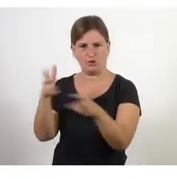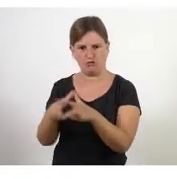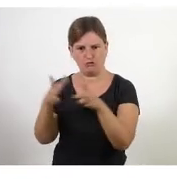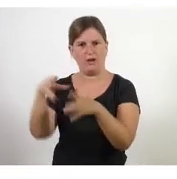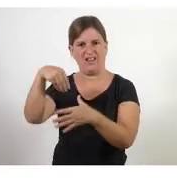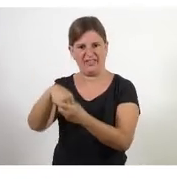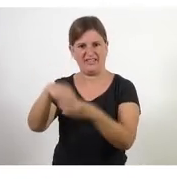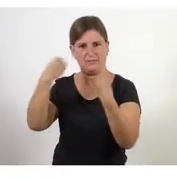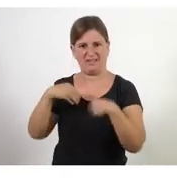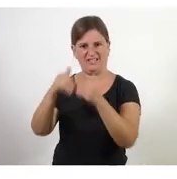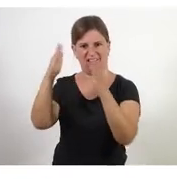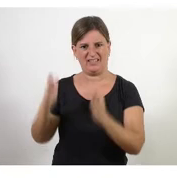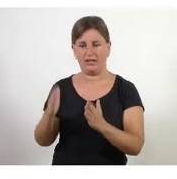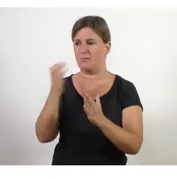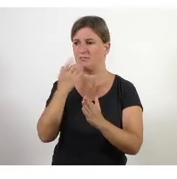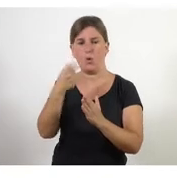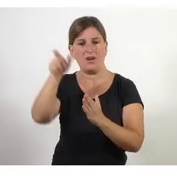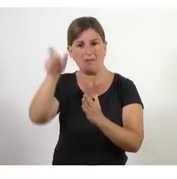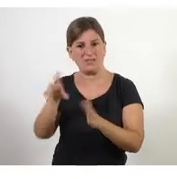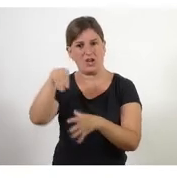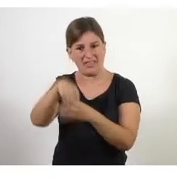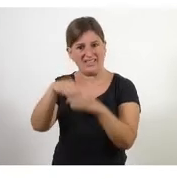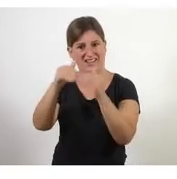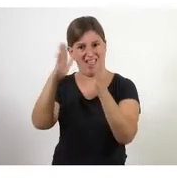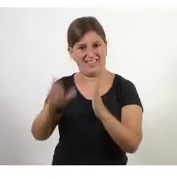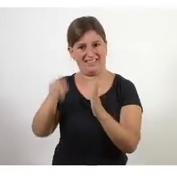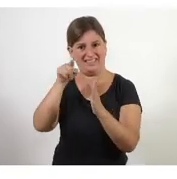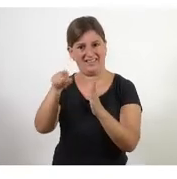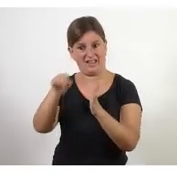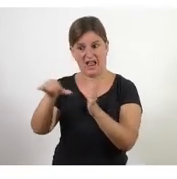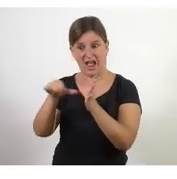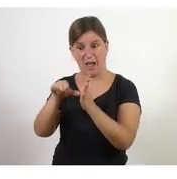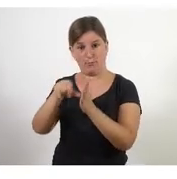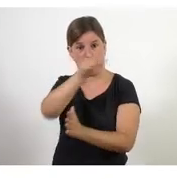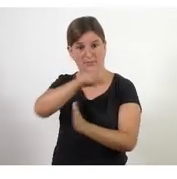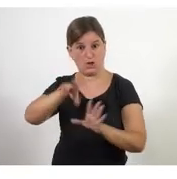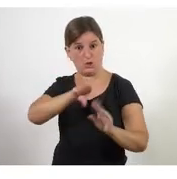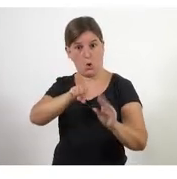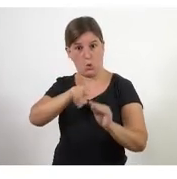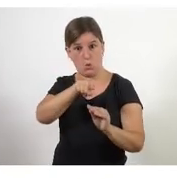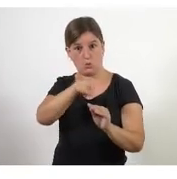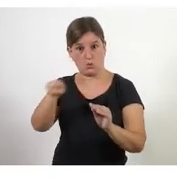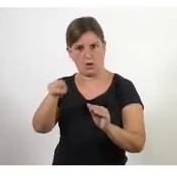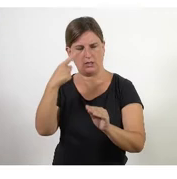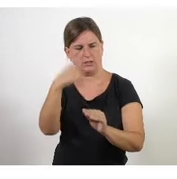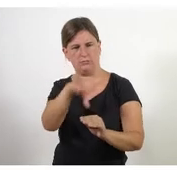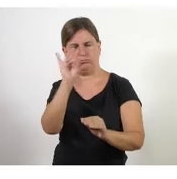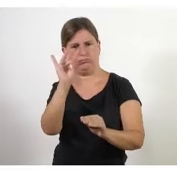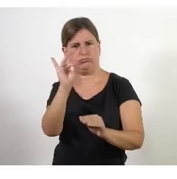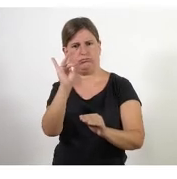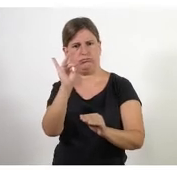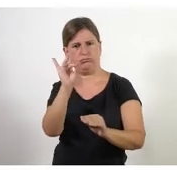'organització quan qualsevol persona de'organització que està a prop dels usuaris de les usuaris detecta alguna